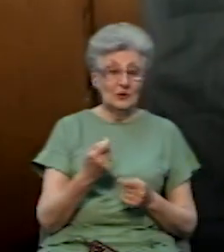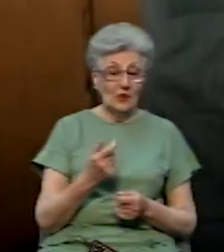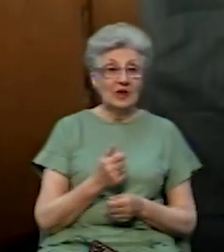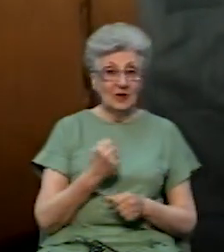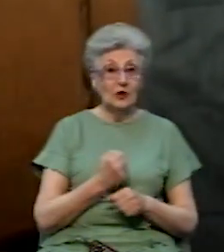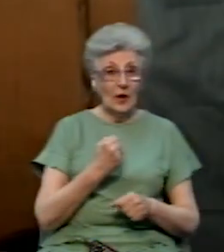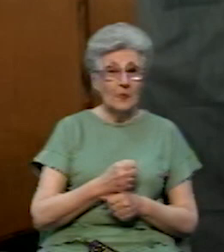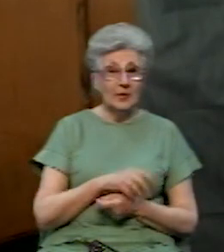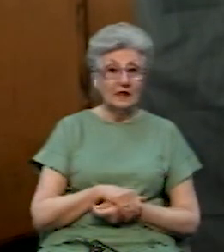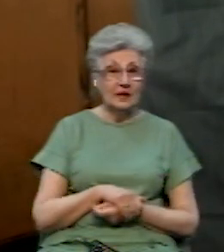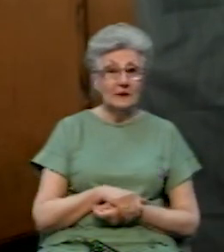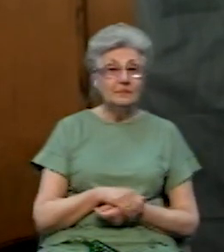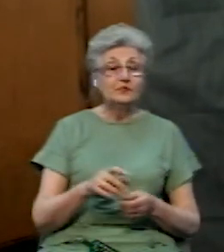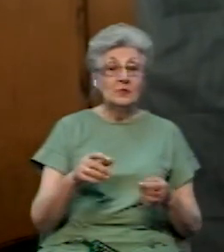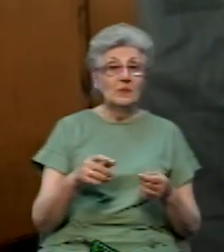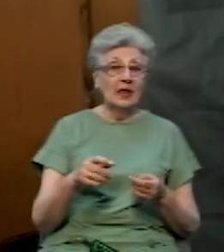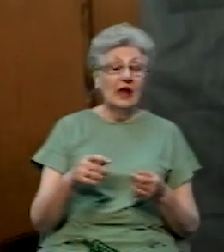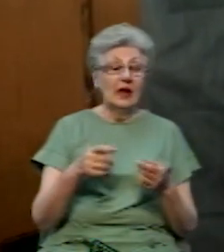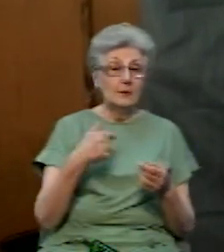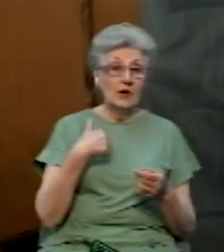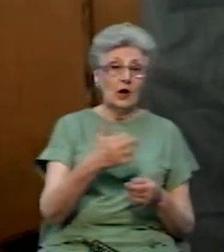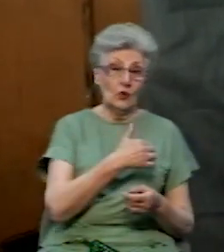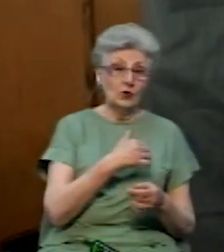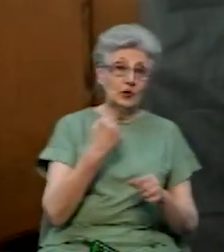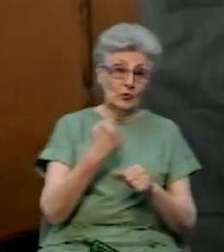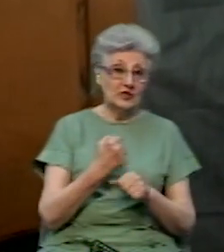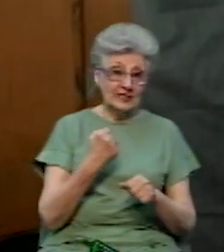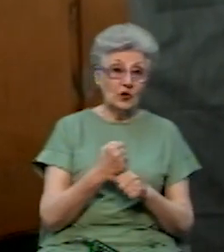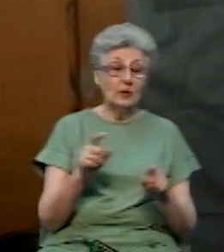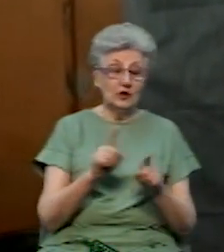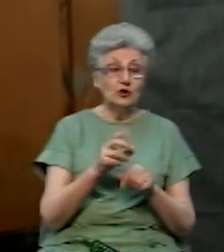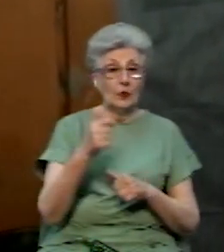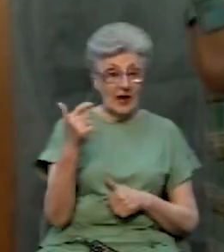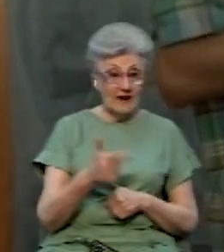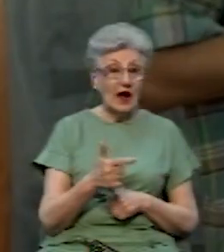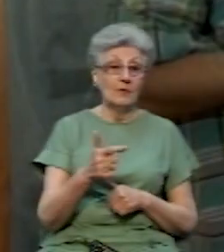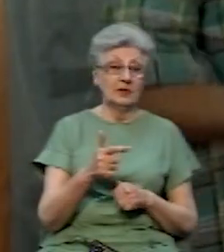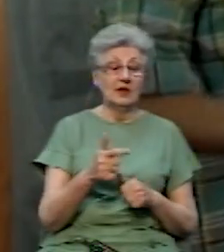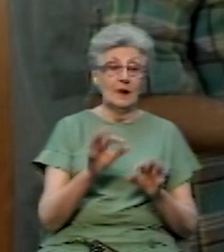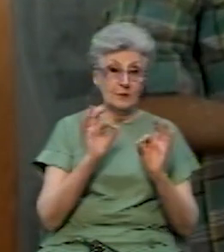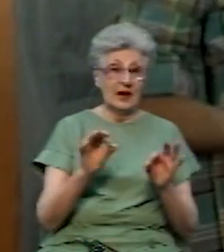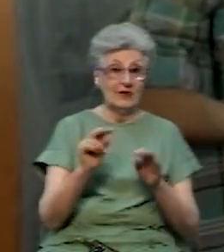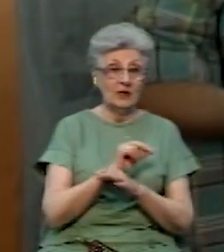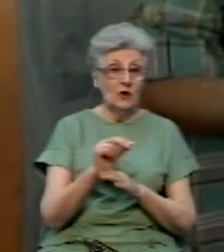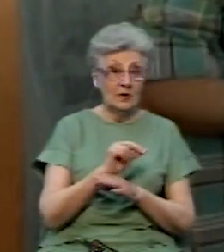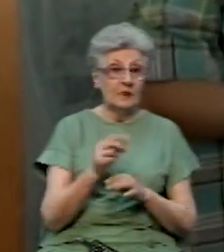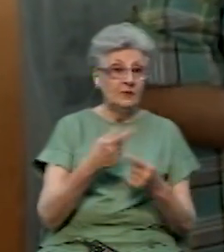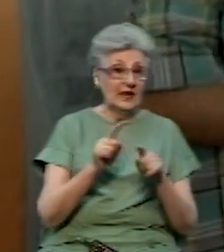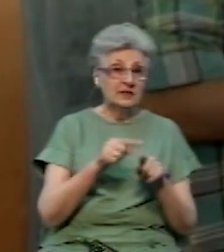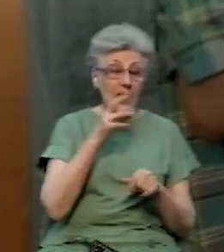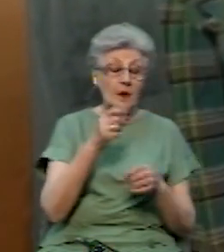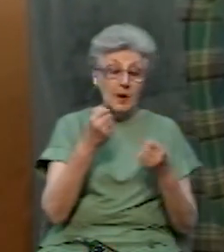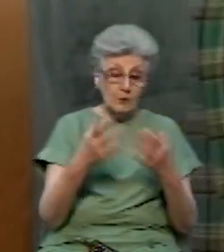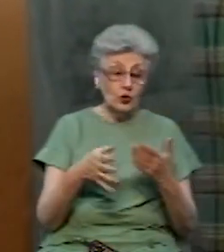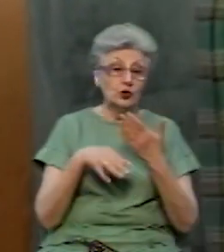У мене зараз більше вільного часу, чим раніше було, і його можна інвестувати грамотно, правильно. Це не тільки час, коли я просто допомагаю,